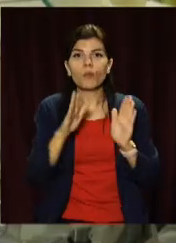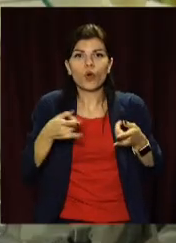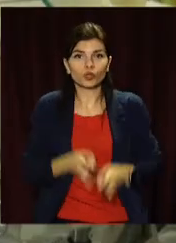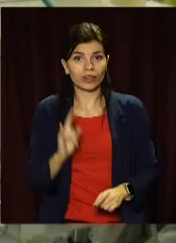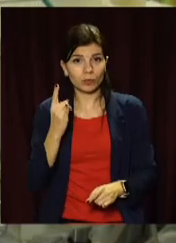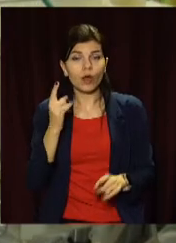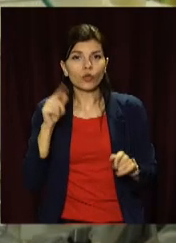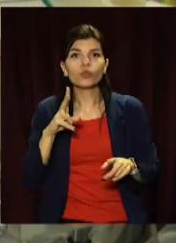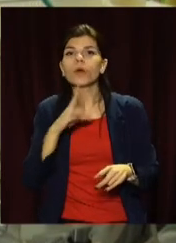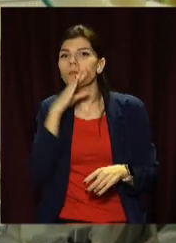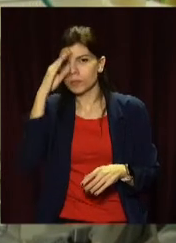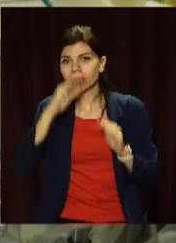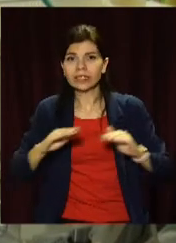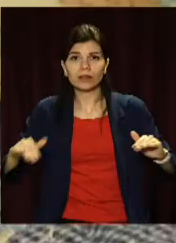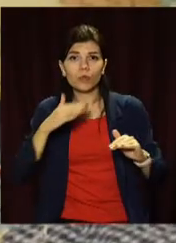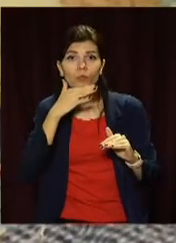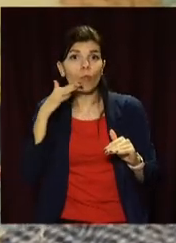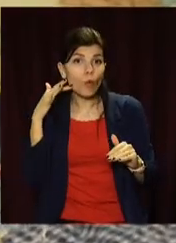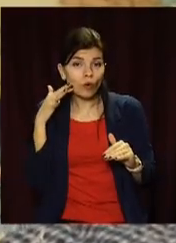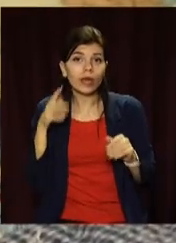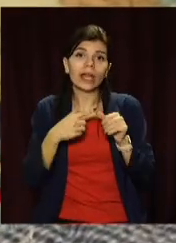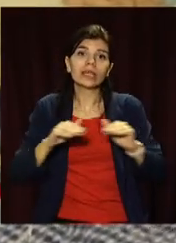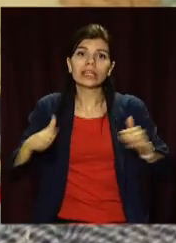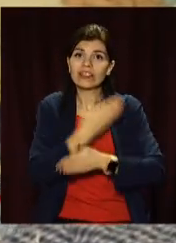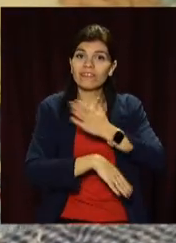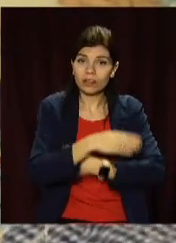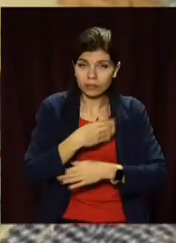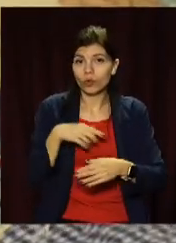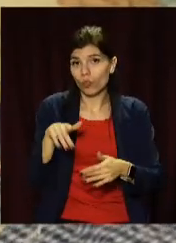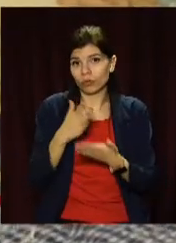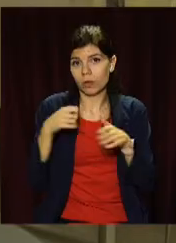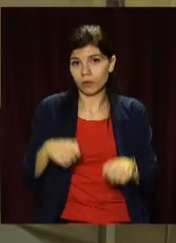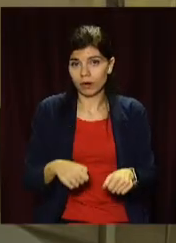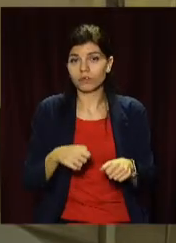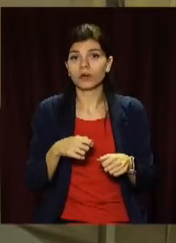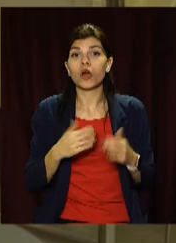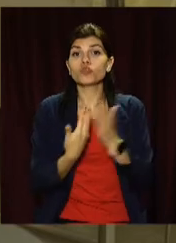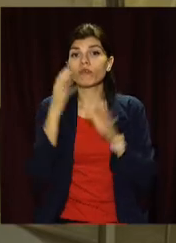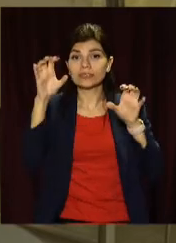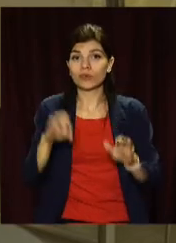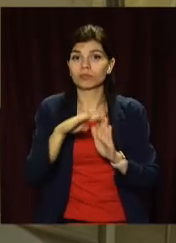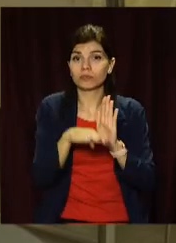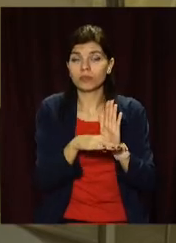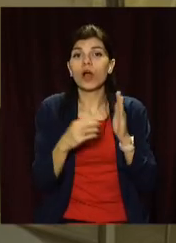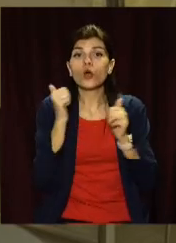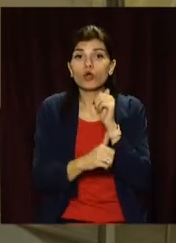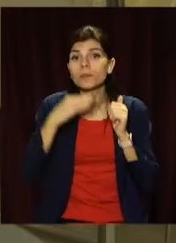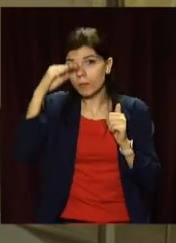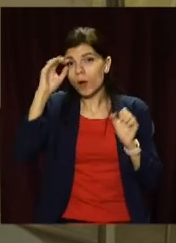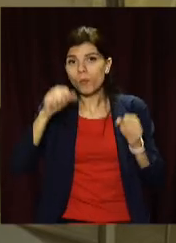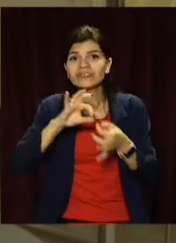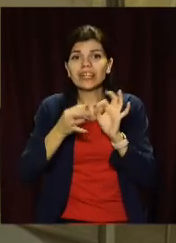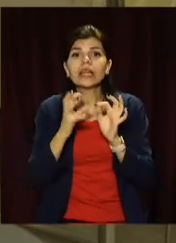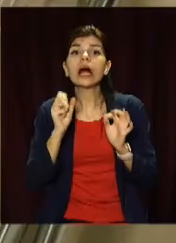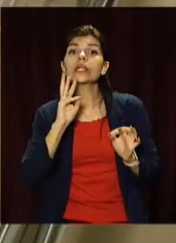матимуть батьки з багатодітної родини або ті, хто має дитину з інвалідністю. Крім того, за новим законопроєктом кожен тато зможе піти в